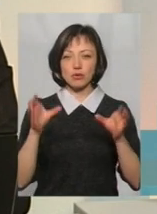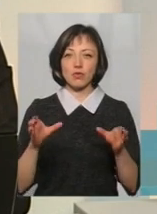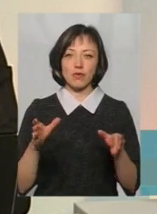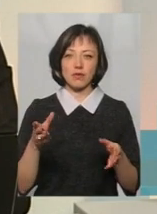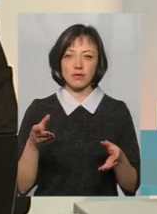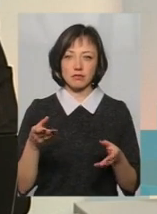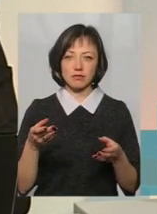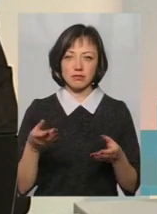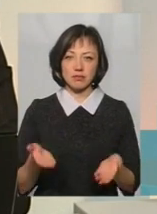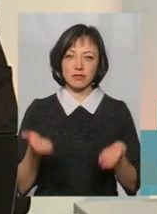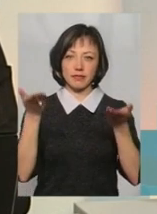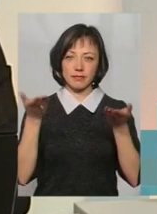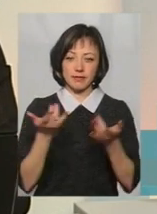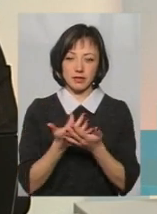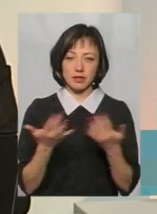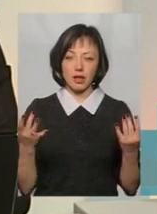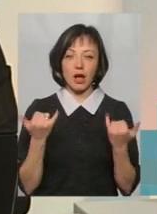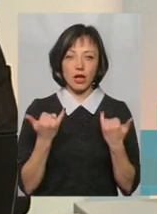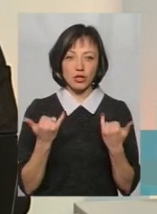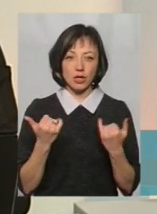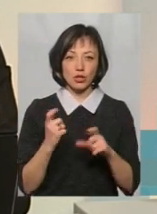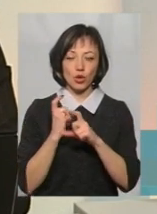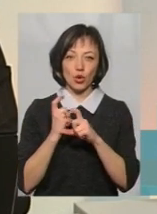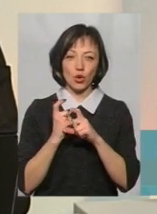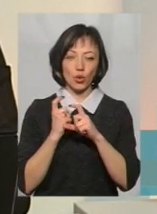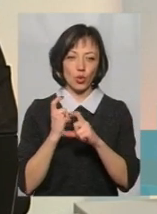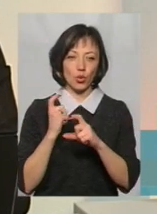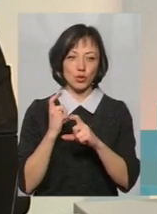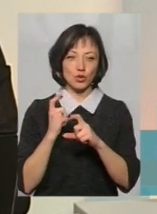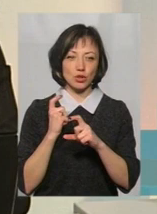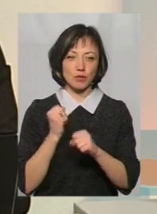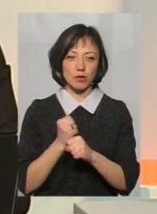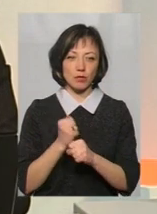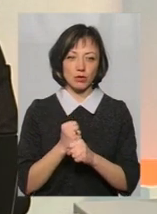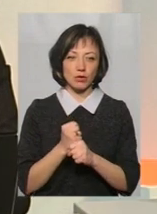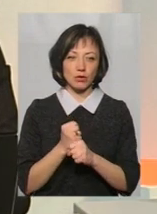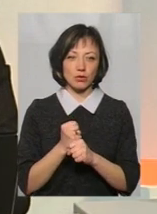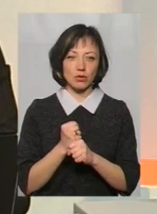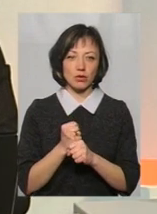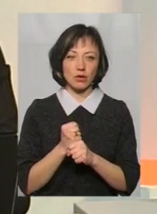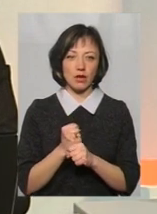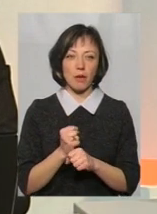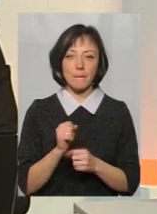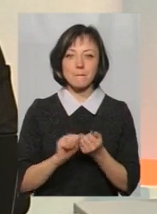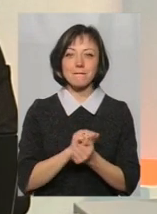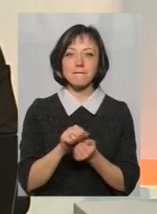гіпсокартон. А зараз з грузчиком на мені.